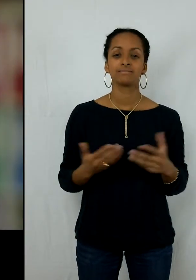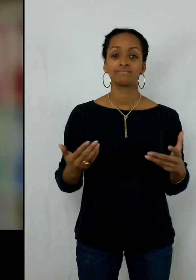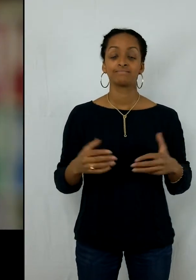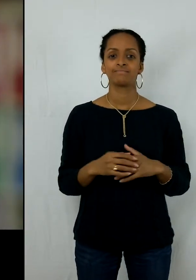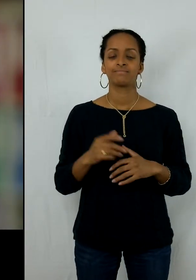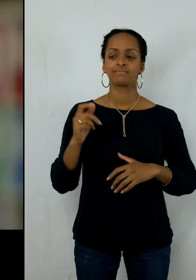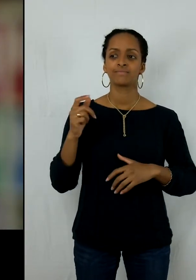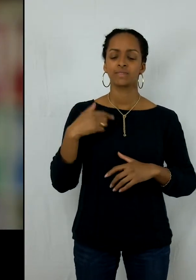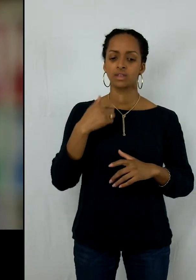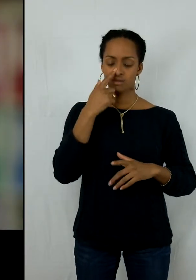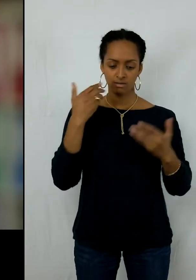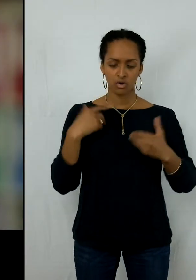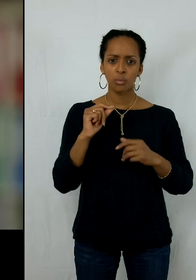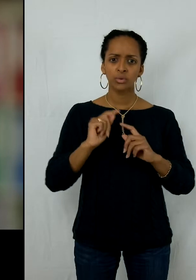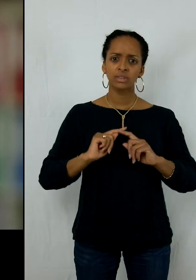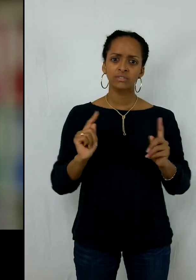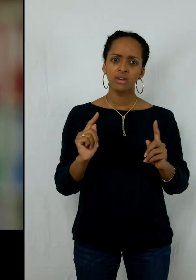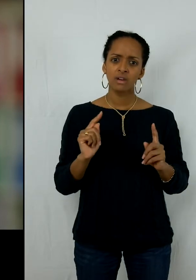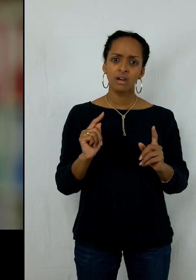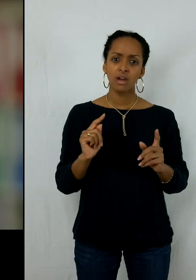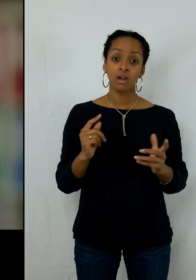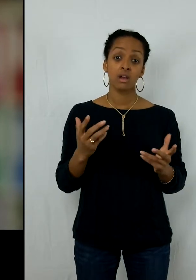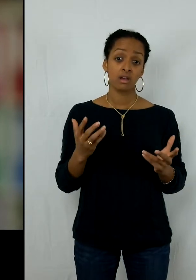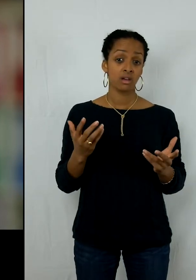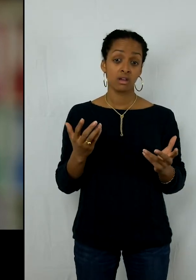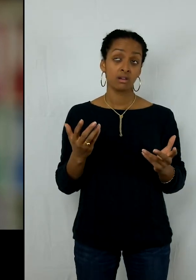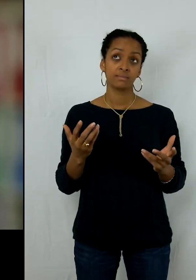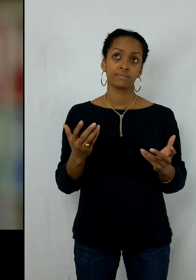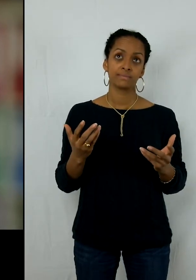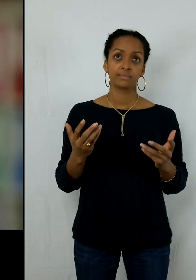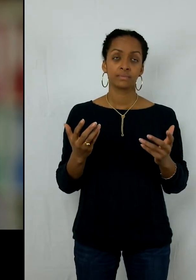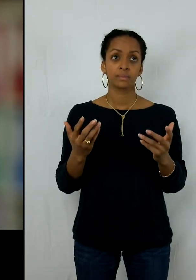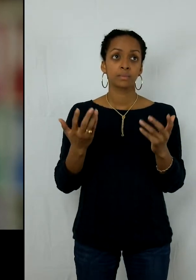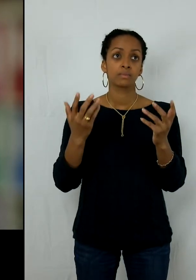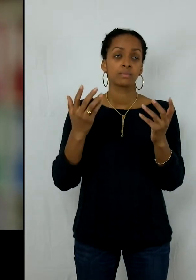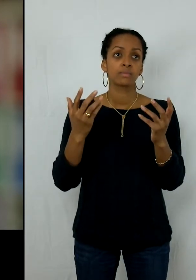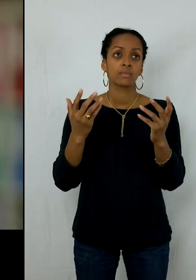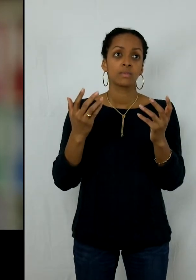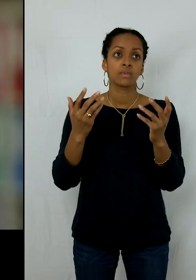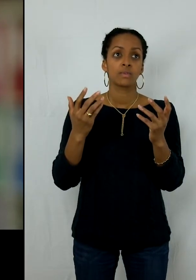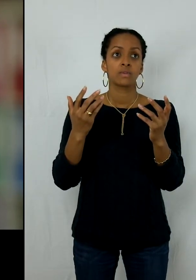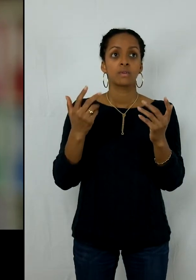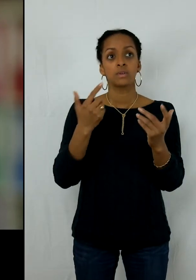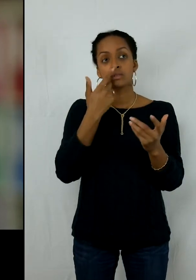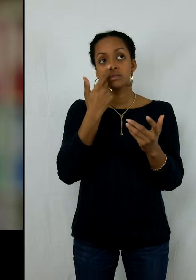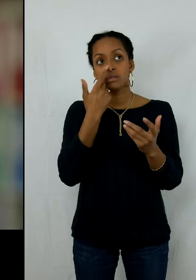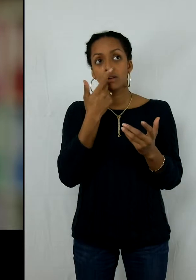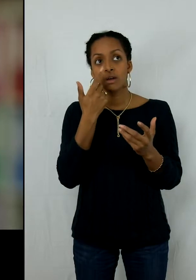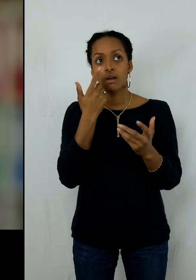des regards un peu plus, peut-être de pitié un petit peu. Et je trouve